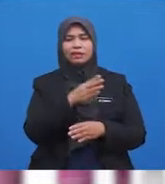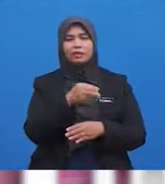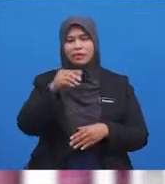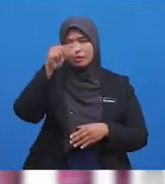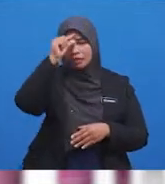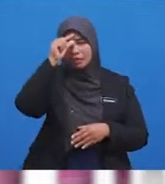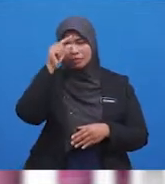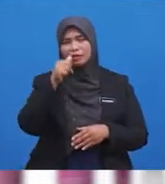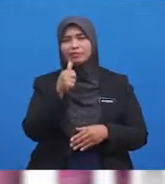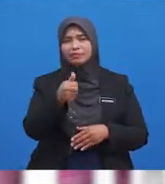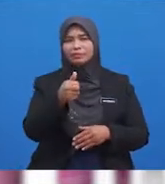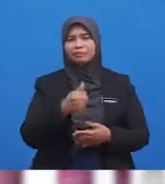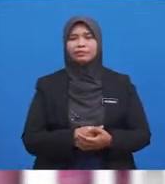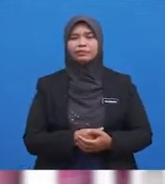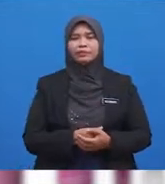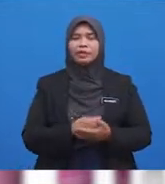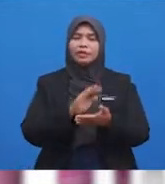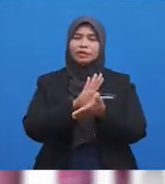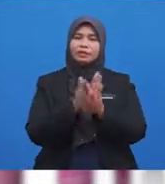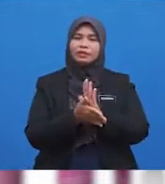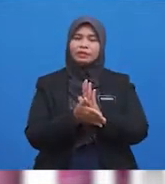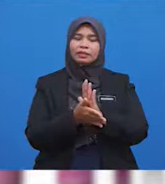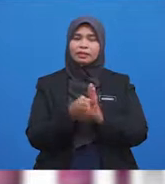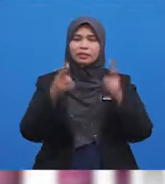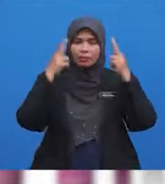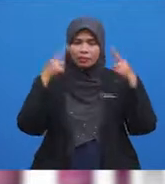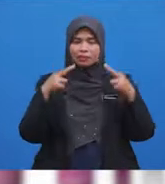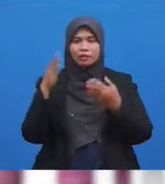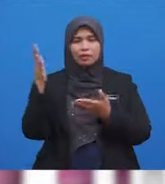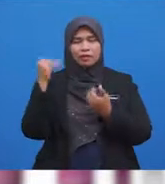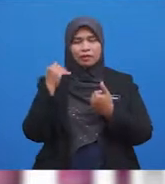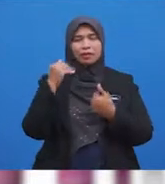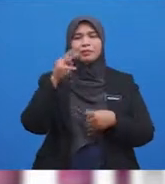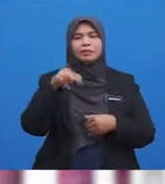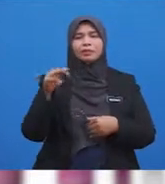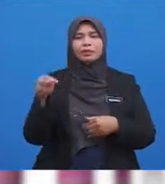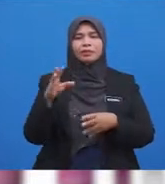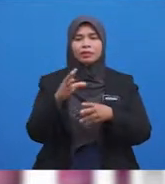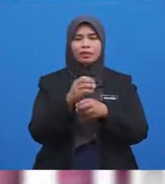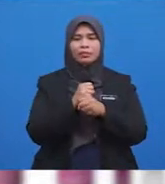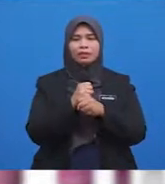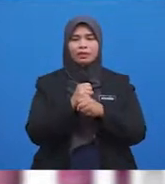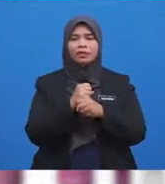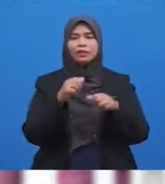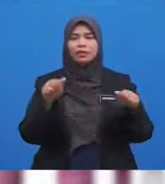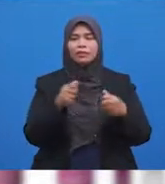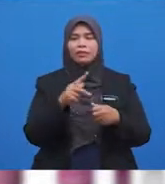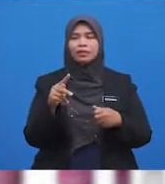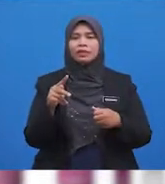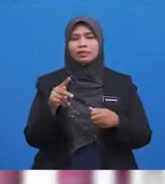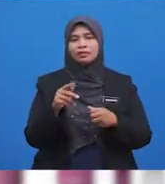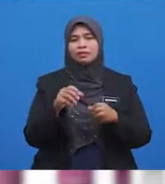Ya Jadi Ustazah harap Murid-murid dapat mengamalkannya